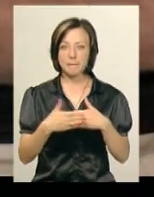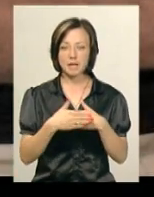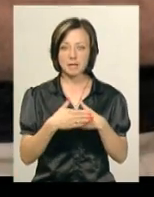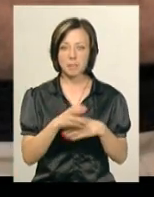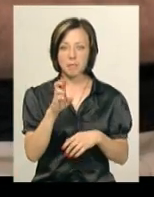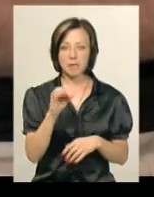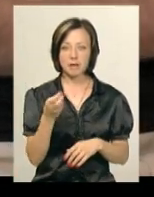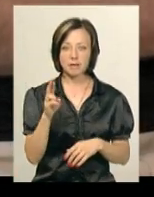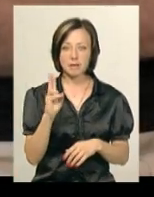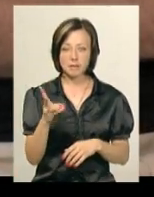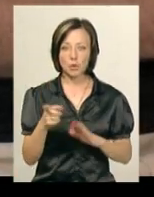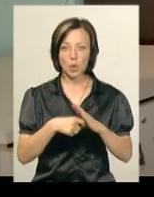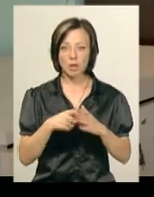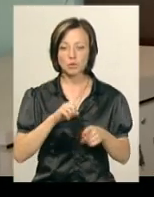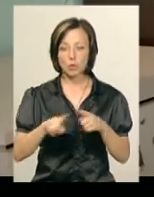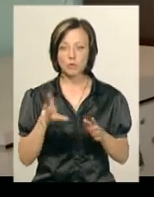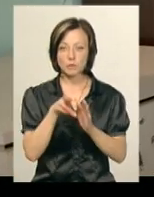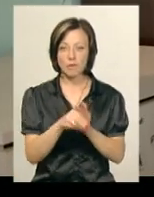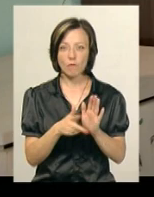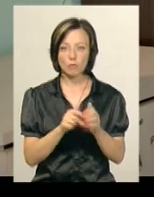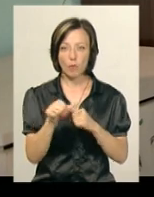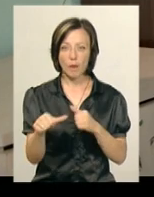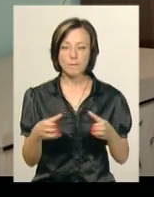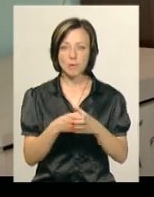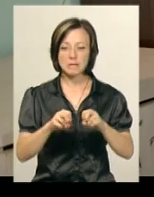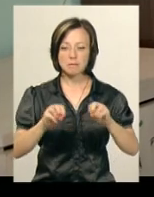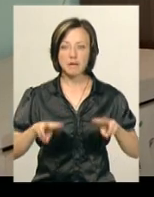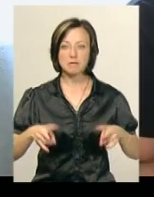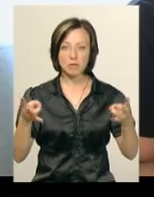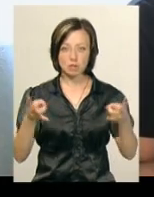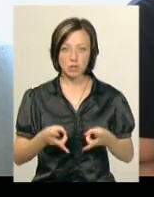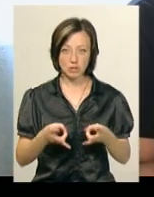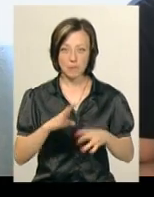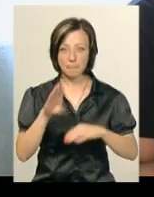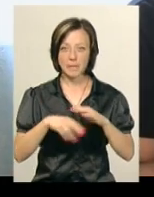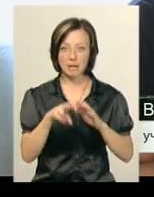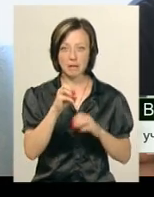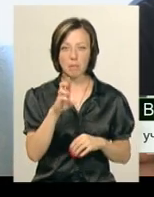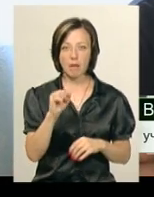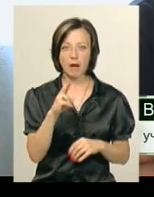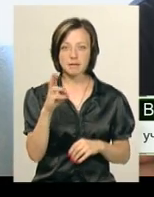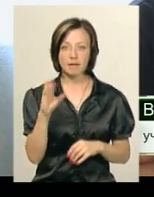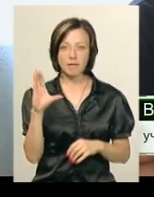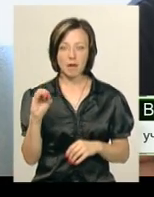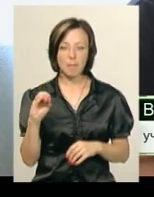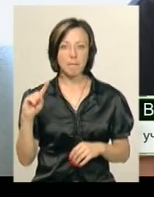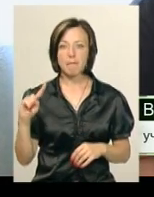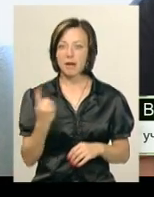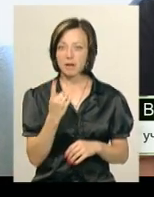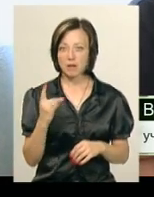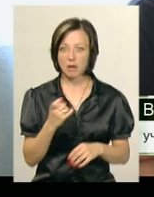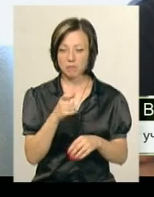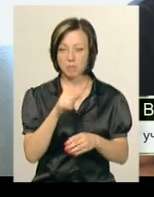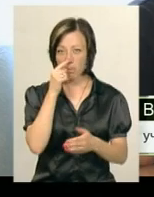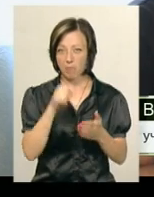Бордянська і Донецька. Згодом у складі восьмого окремого полку спецпризначення під Дебальцеве. Конкретно перший раз такий попав під ці